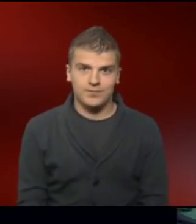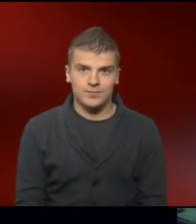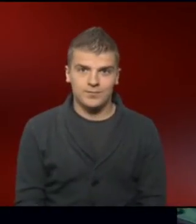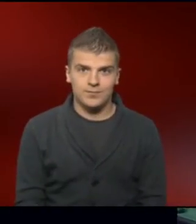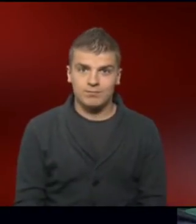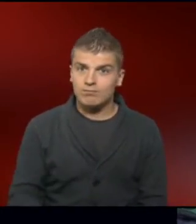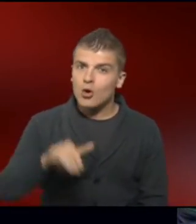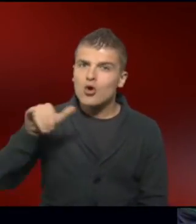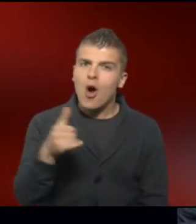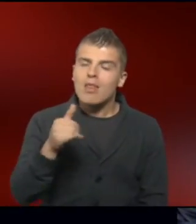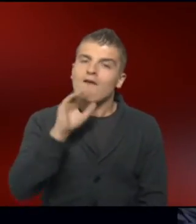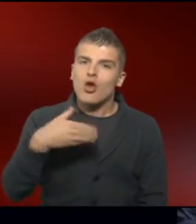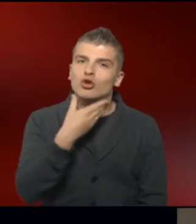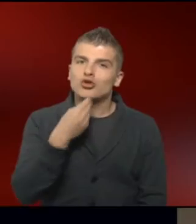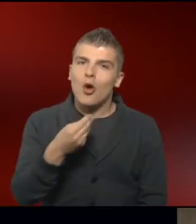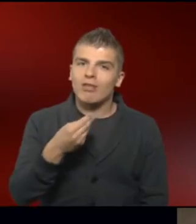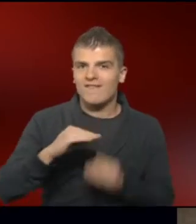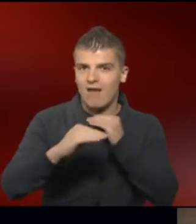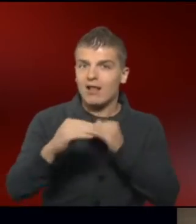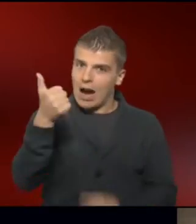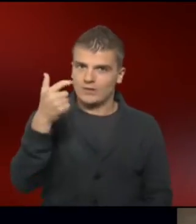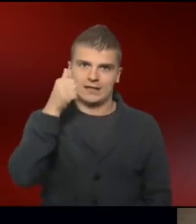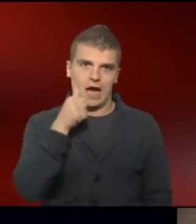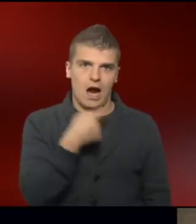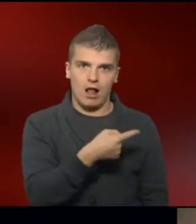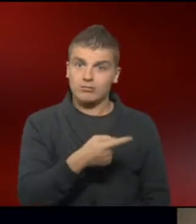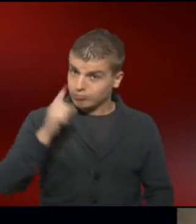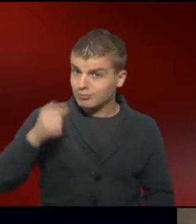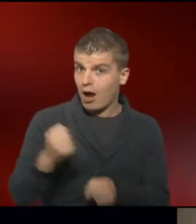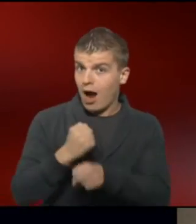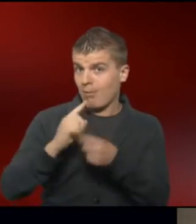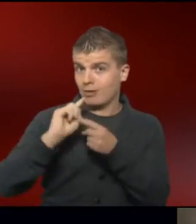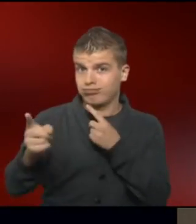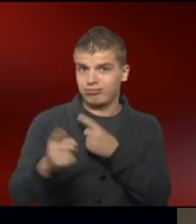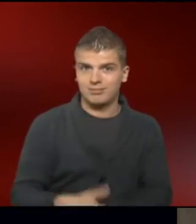Johanna von Schönfeld, 21 Jahre alt, auf dem Weg zur Arbeit.